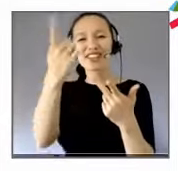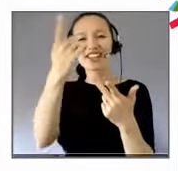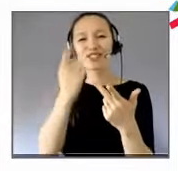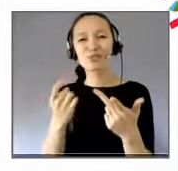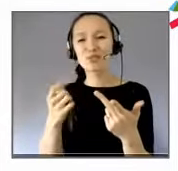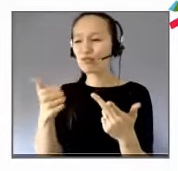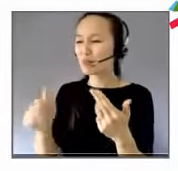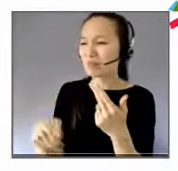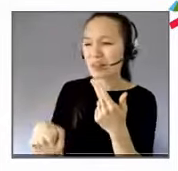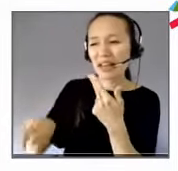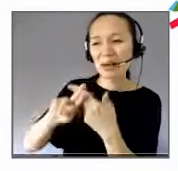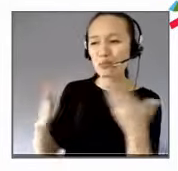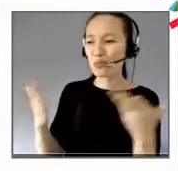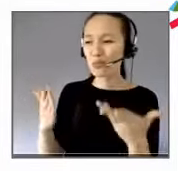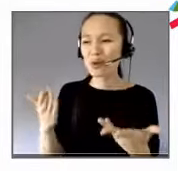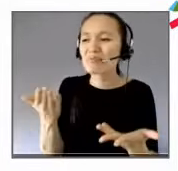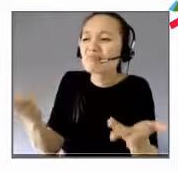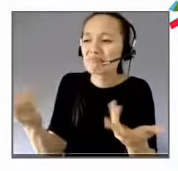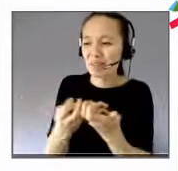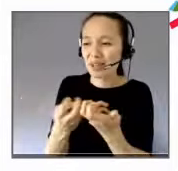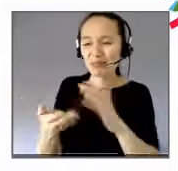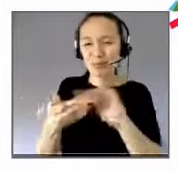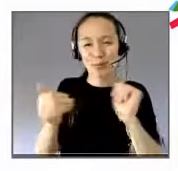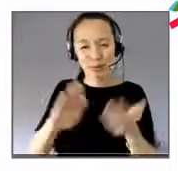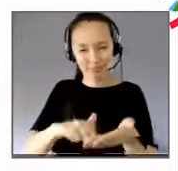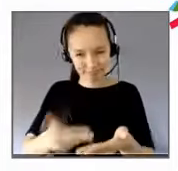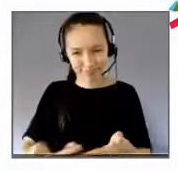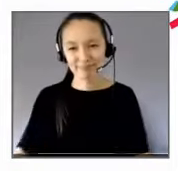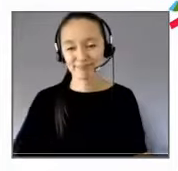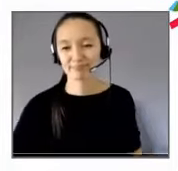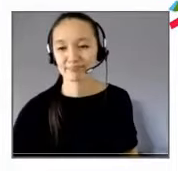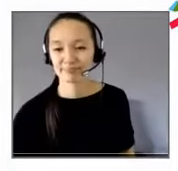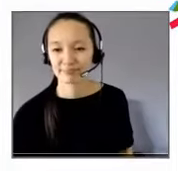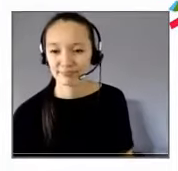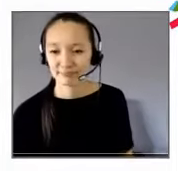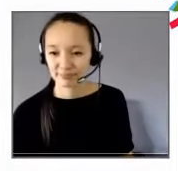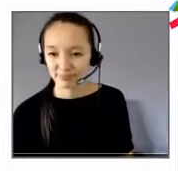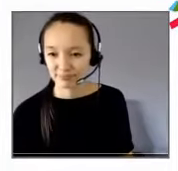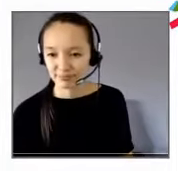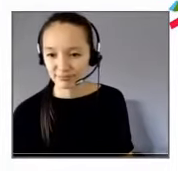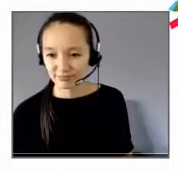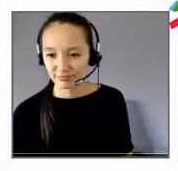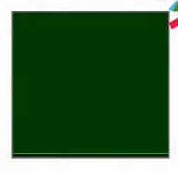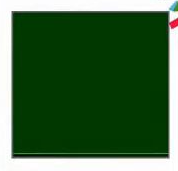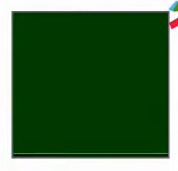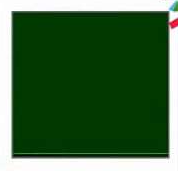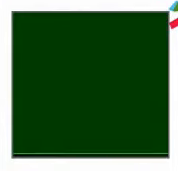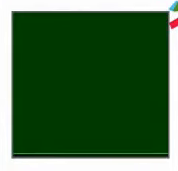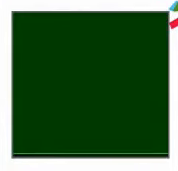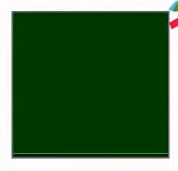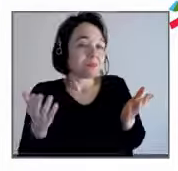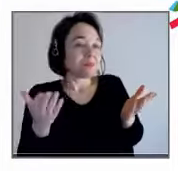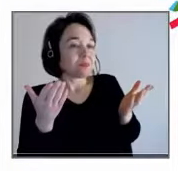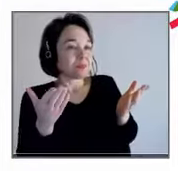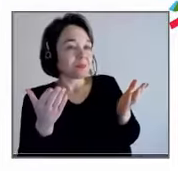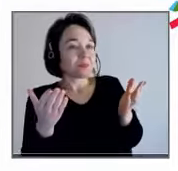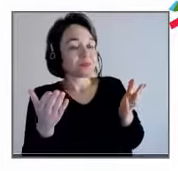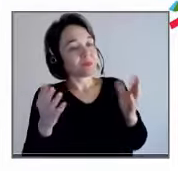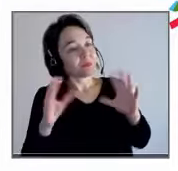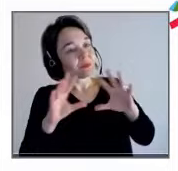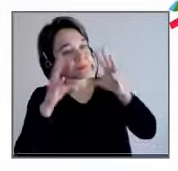interprétation ? D'abord, dans l'intégration de la différence,